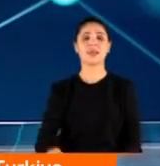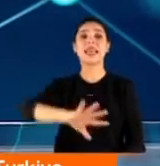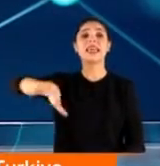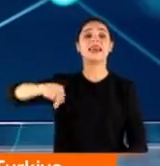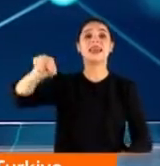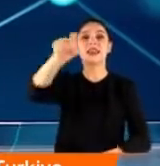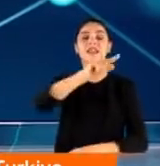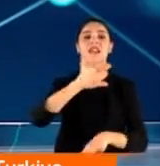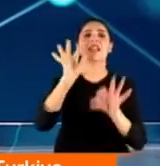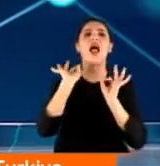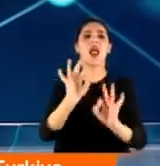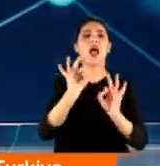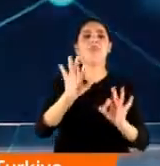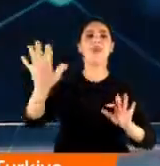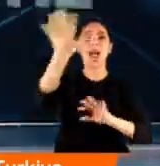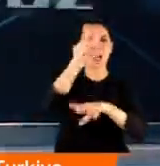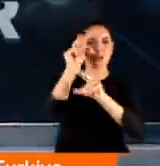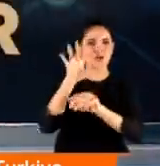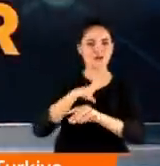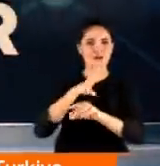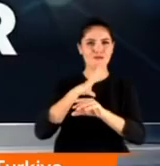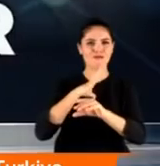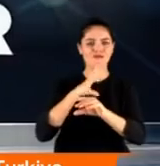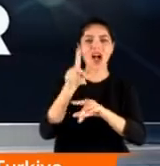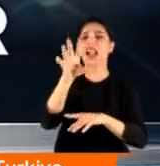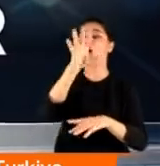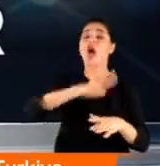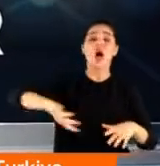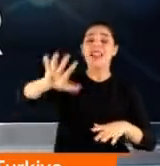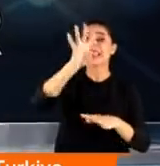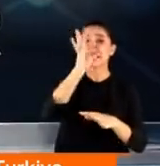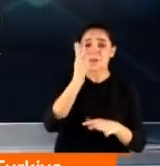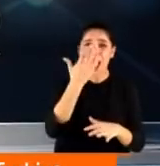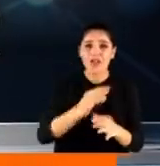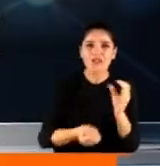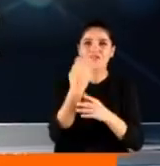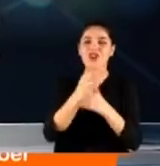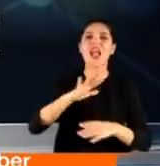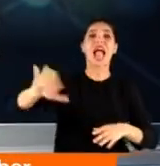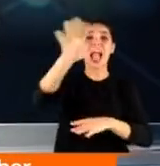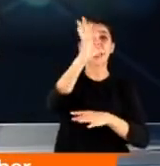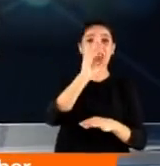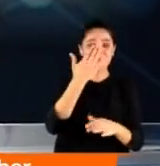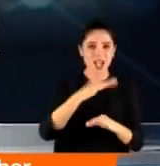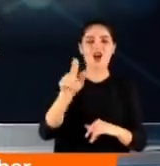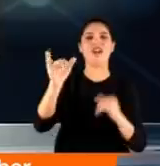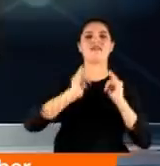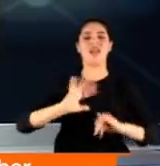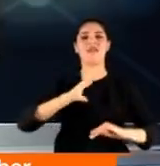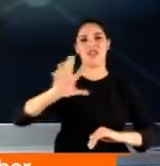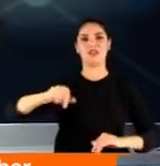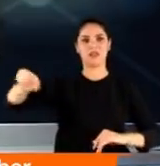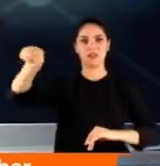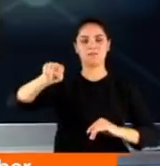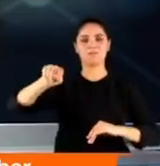Hırsızlar genelde herkes uykudayken ya da ortalıkta kimse yokken çıkıyor ortaya. Çünkü etrafta kimse olmamışsa işlerini kolay başlıyor. Ama